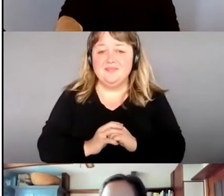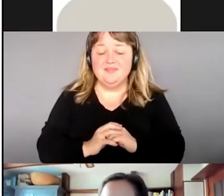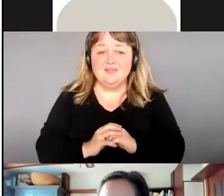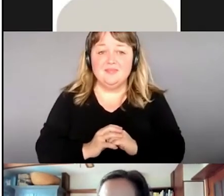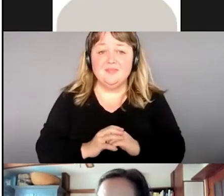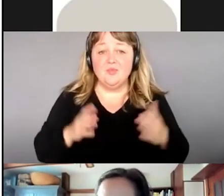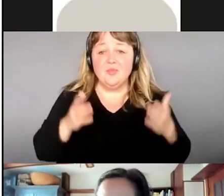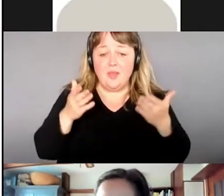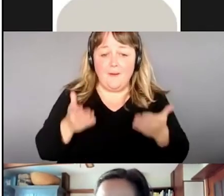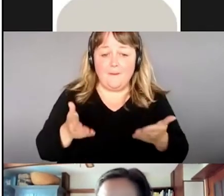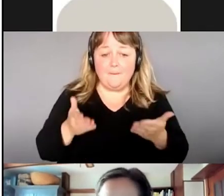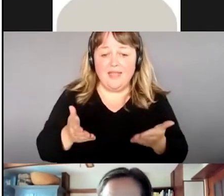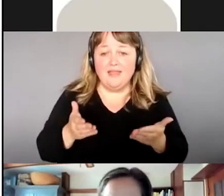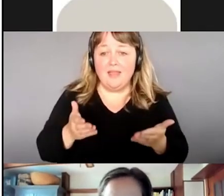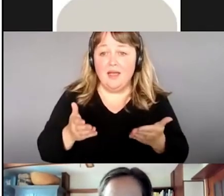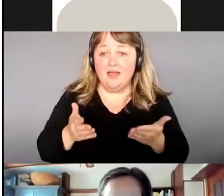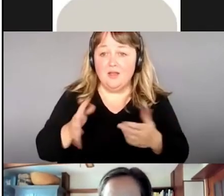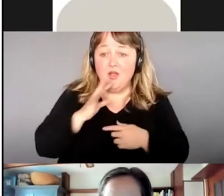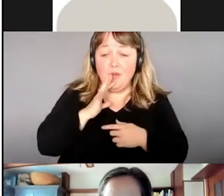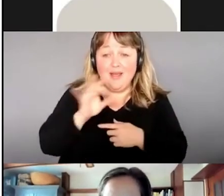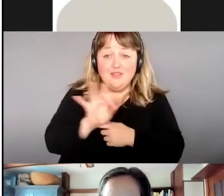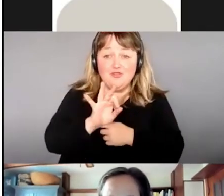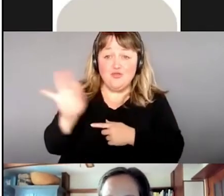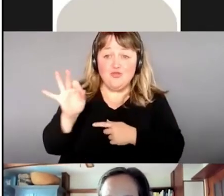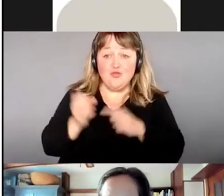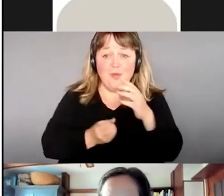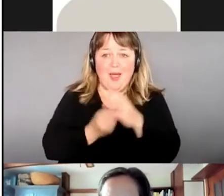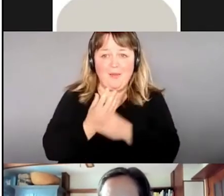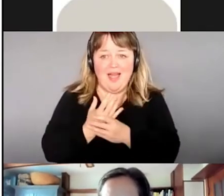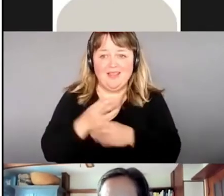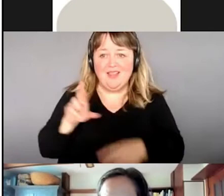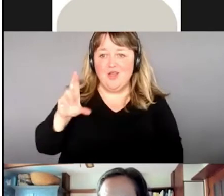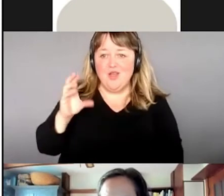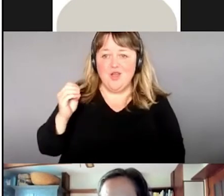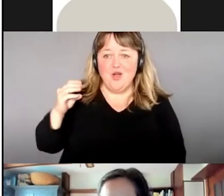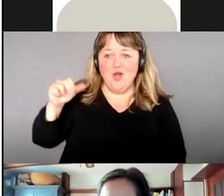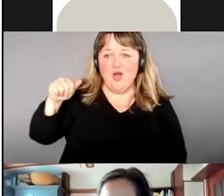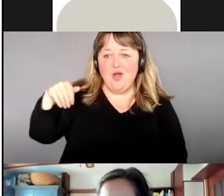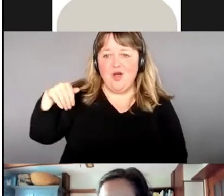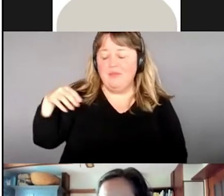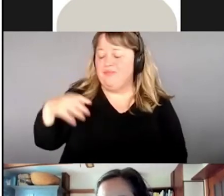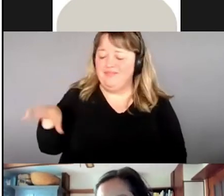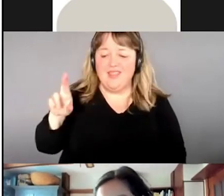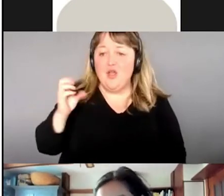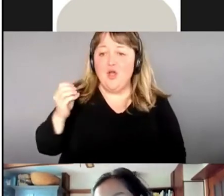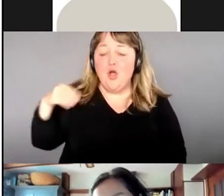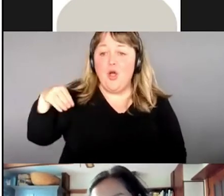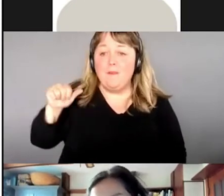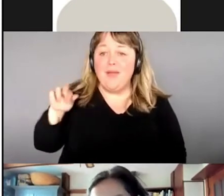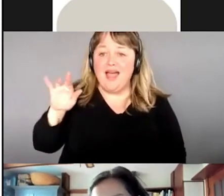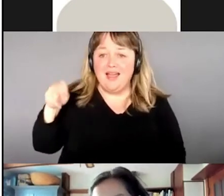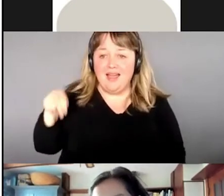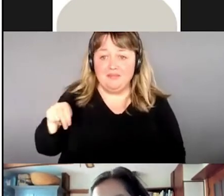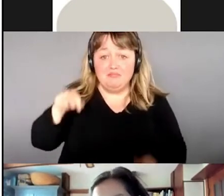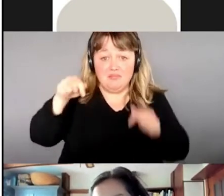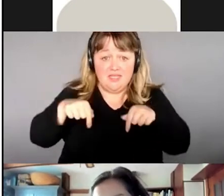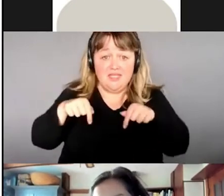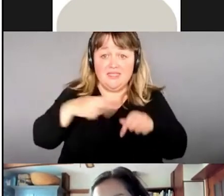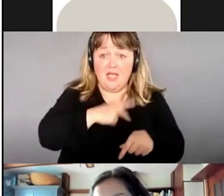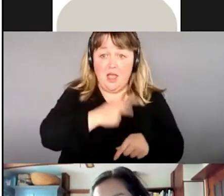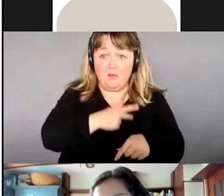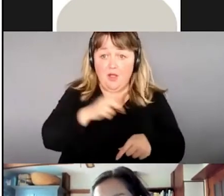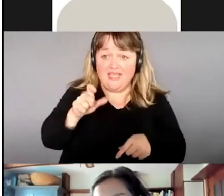Maintenant, une super plante, le romarin, au Québec. Le romarin,